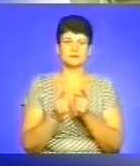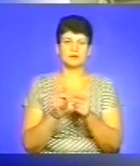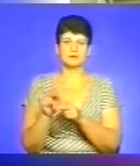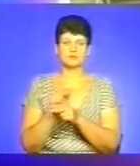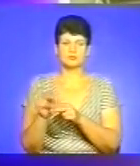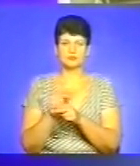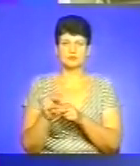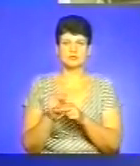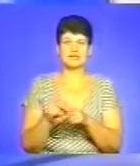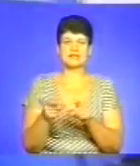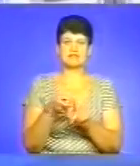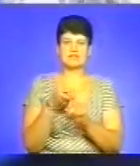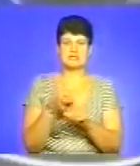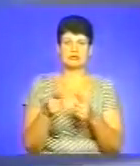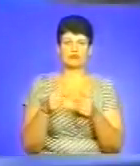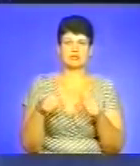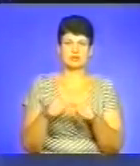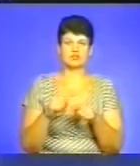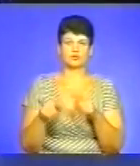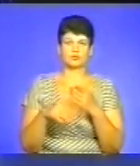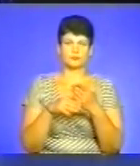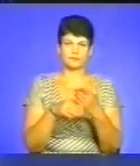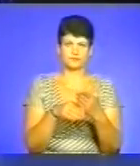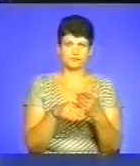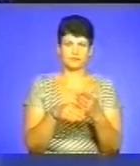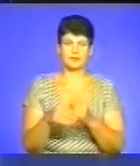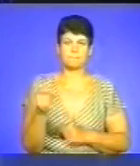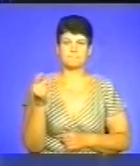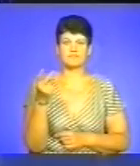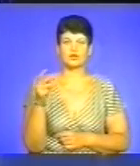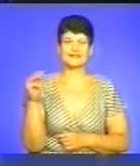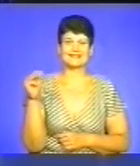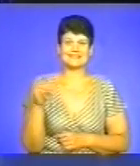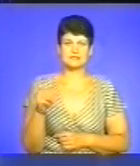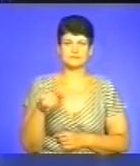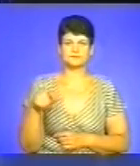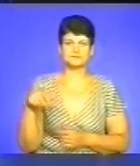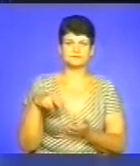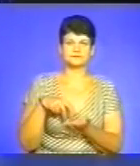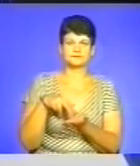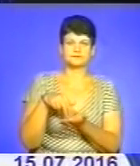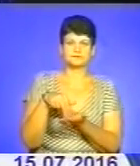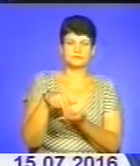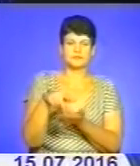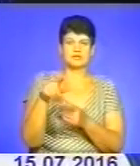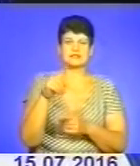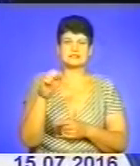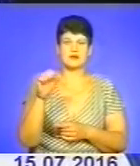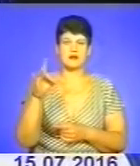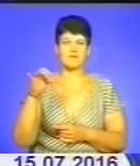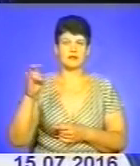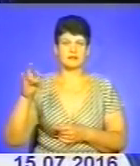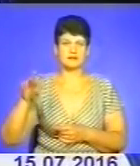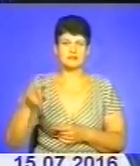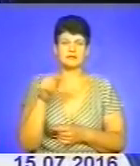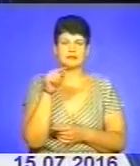Музика Понад півтори тисячі прочан пішим ходом вирушили сьогодні з Тернополя до Зарваниці. Там